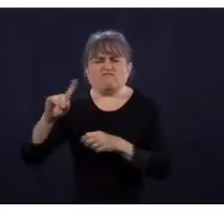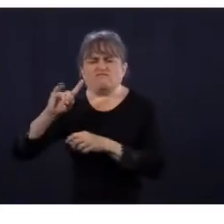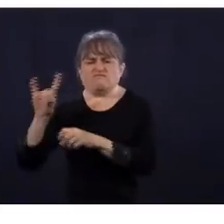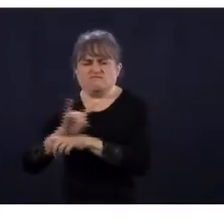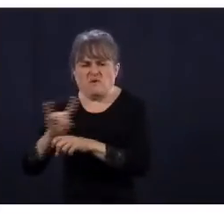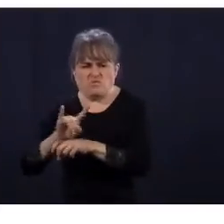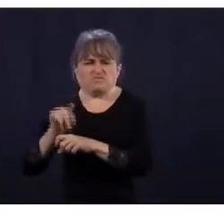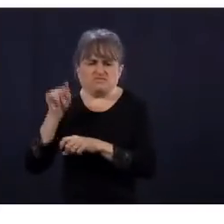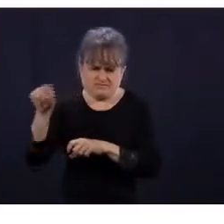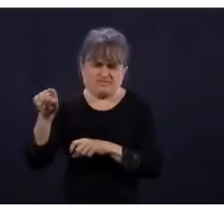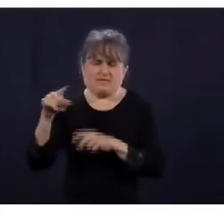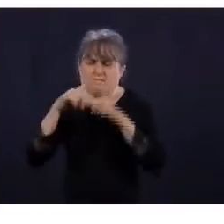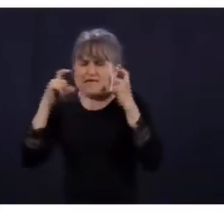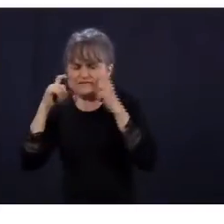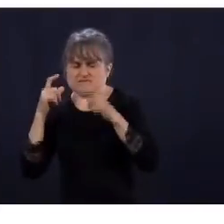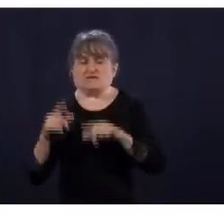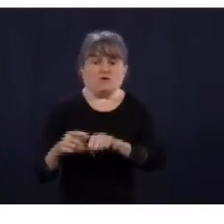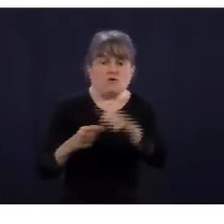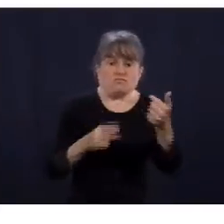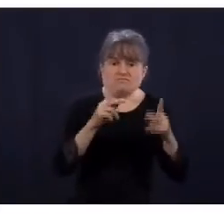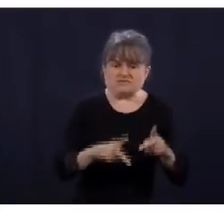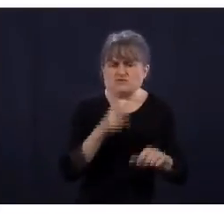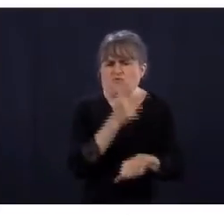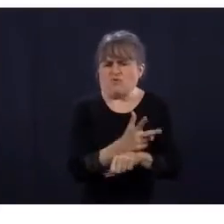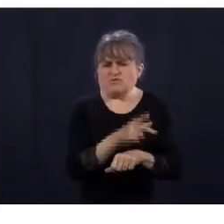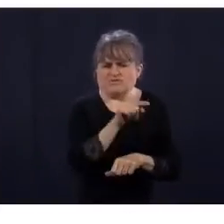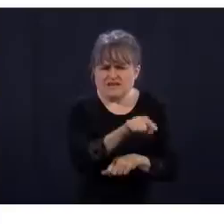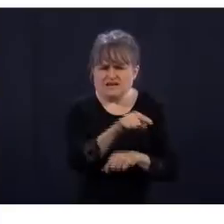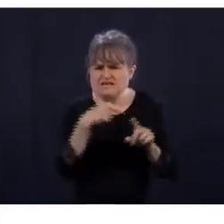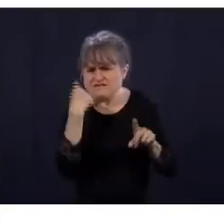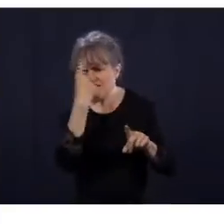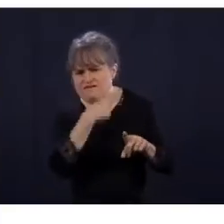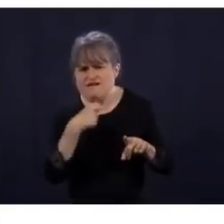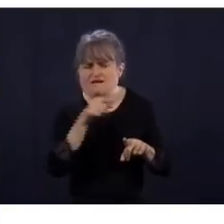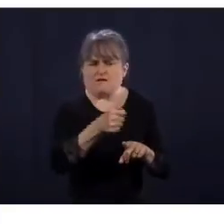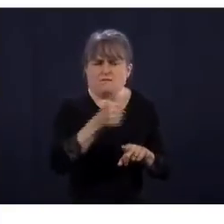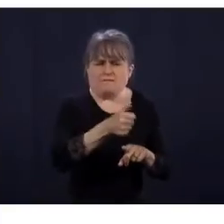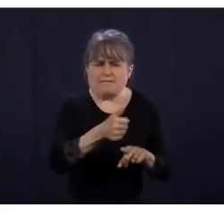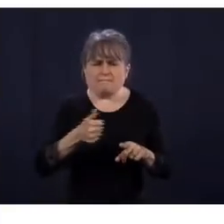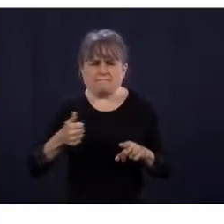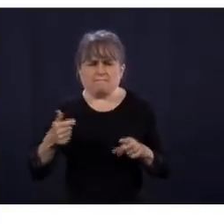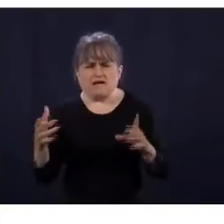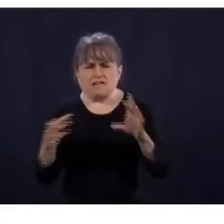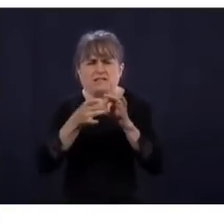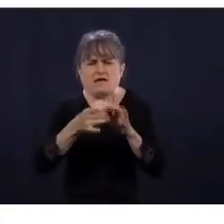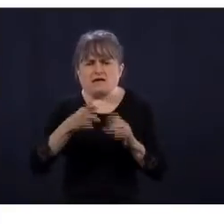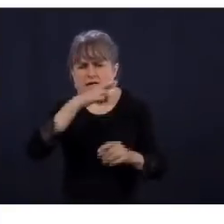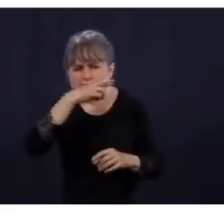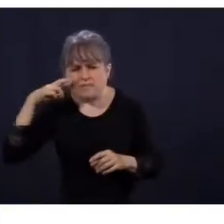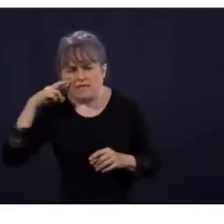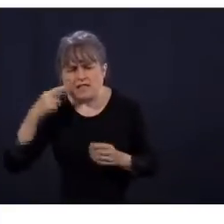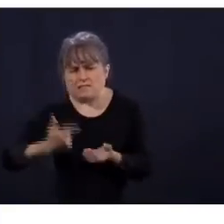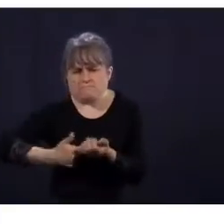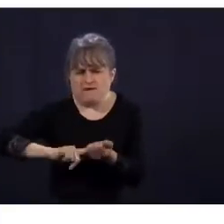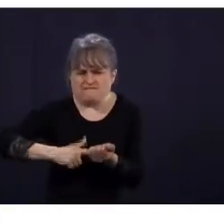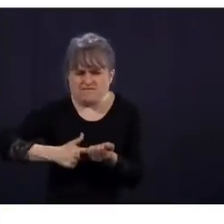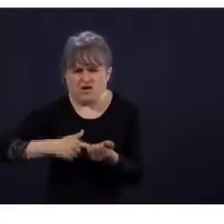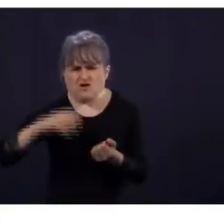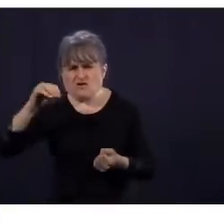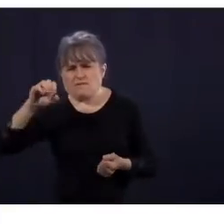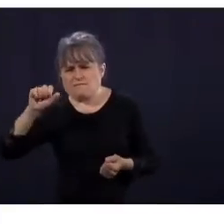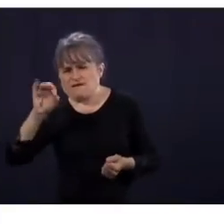Mais là, on est en train de revérifier la situation, mais c'était pour louer des chambres à l'hôtel Best Western.